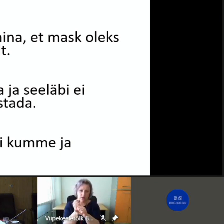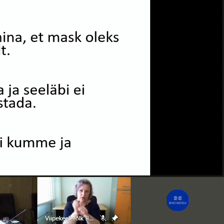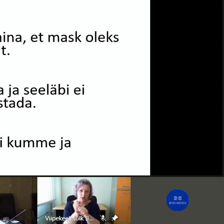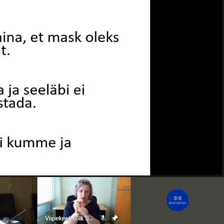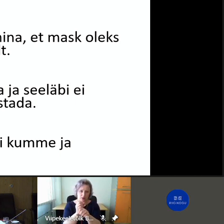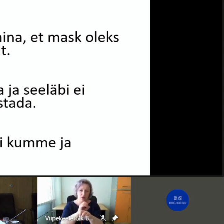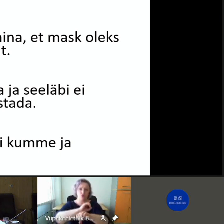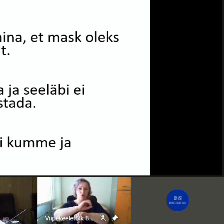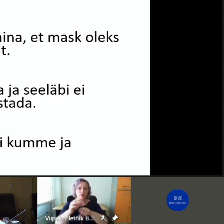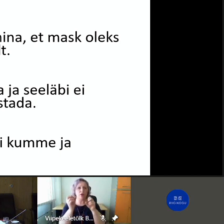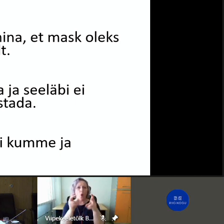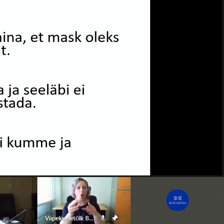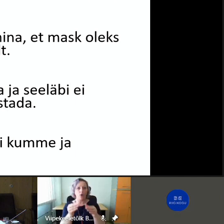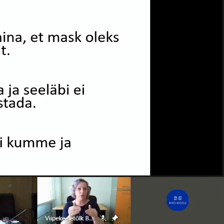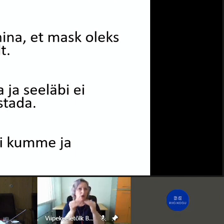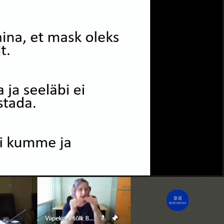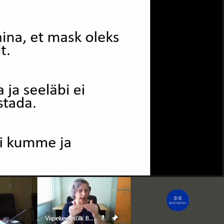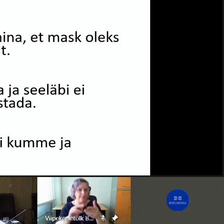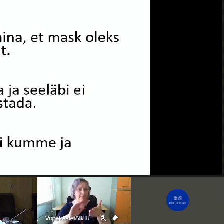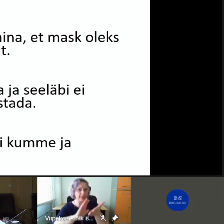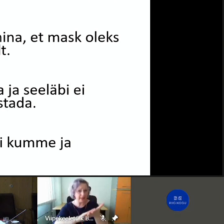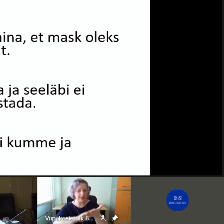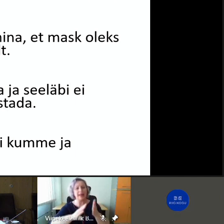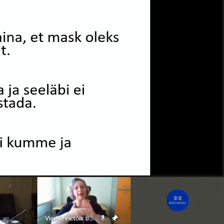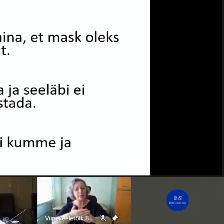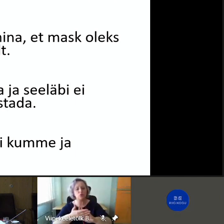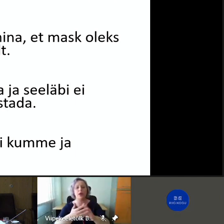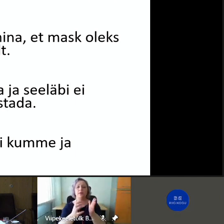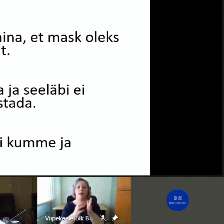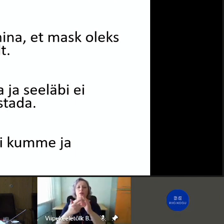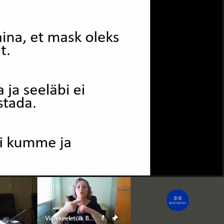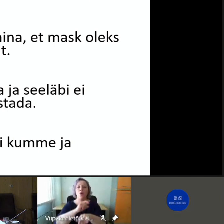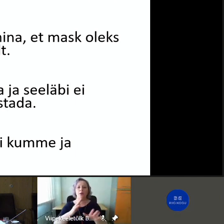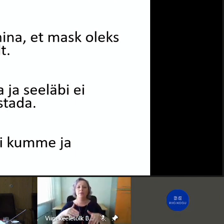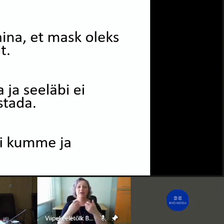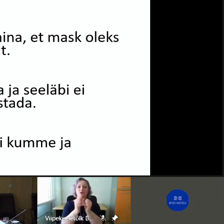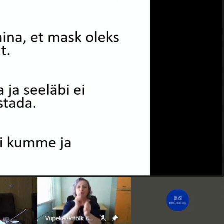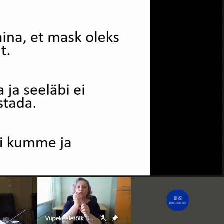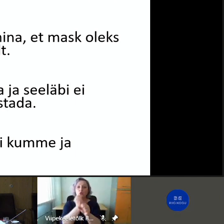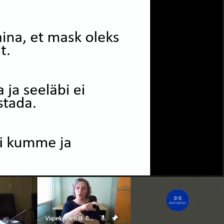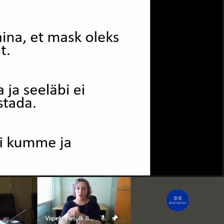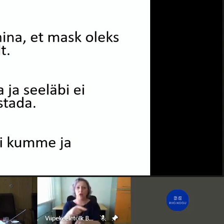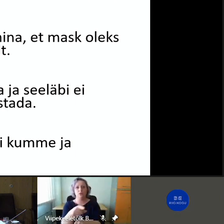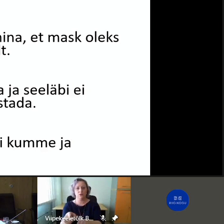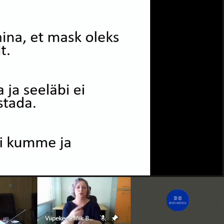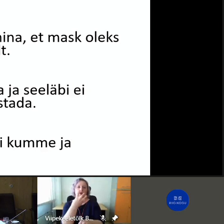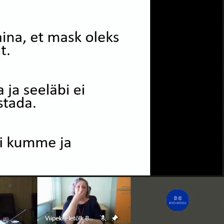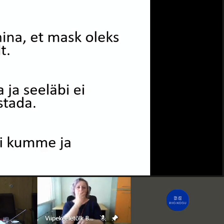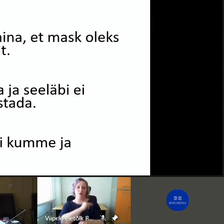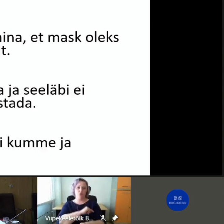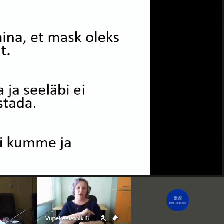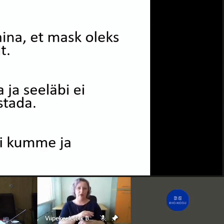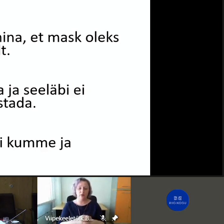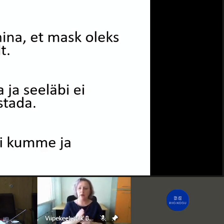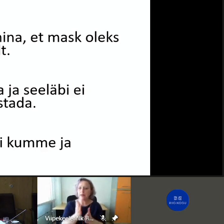ohutingimustes eeskätned meie tervise oju töötajad. Ja kindlasti olete